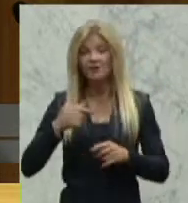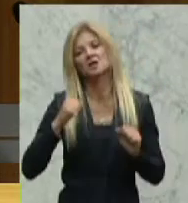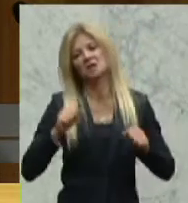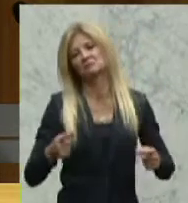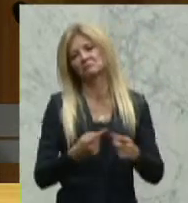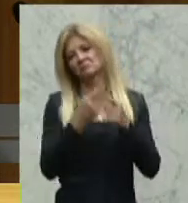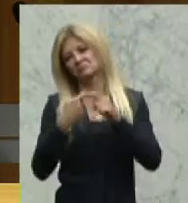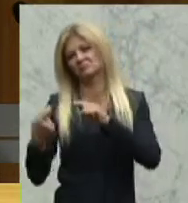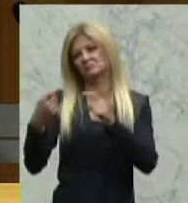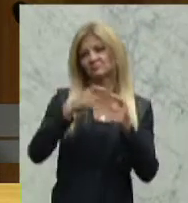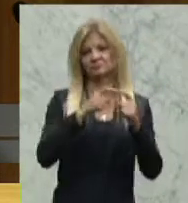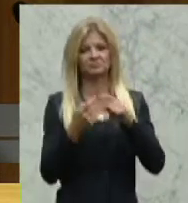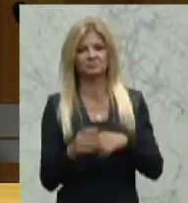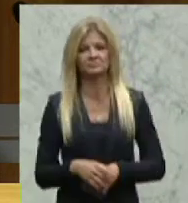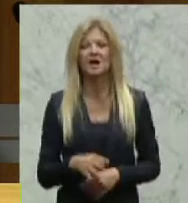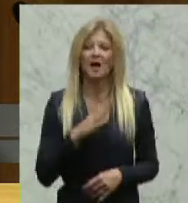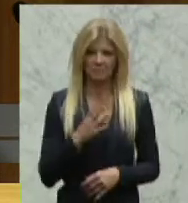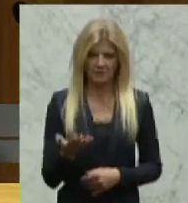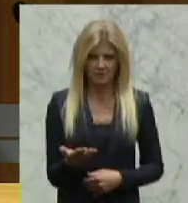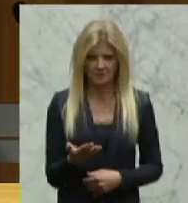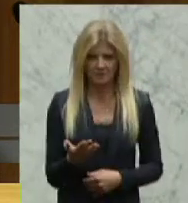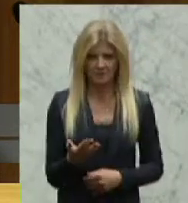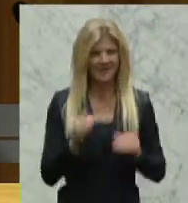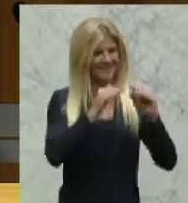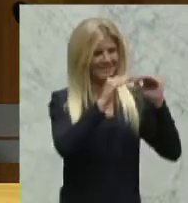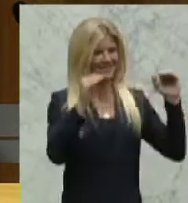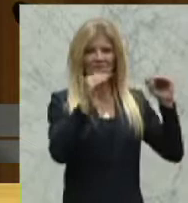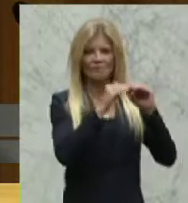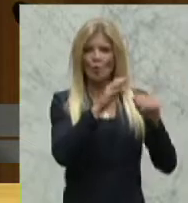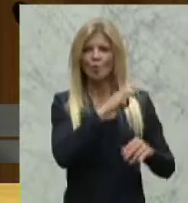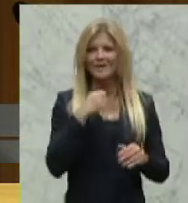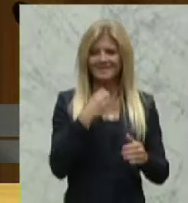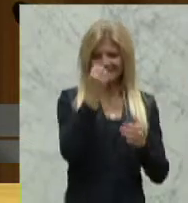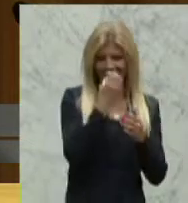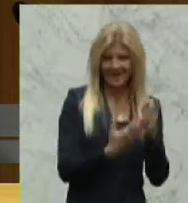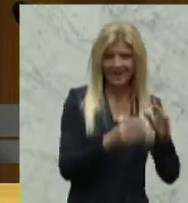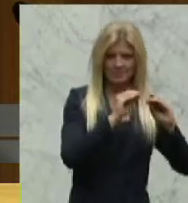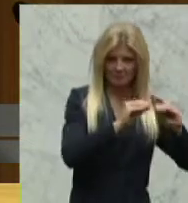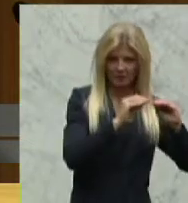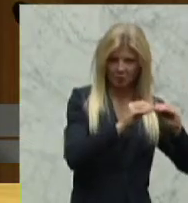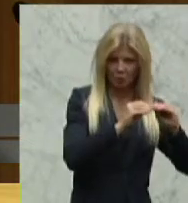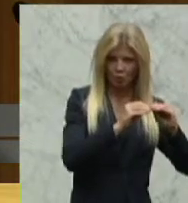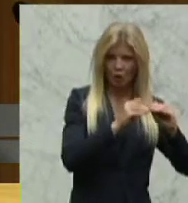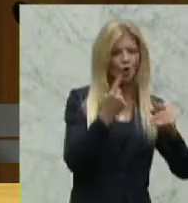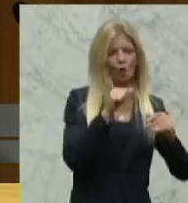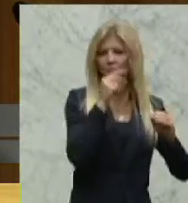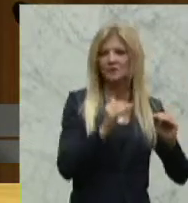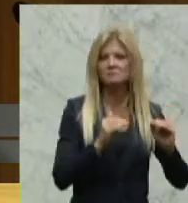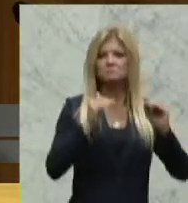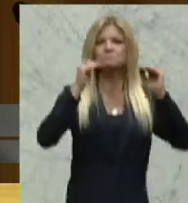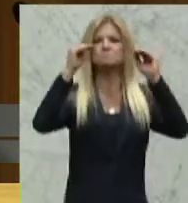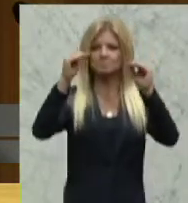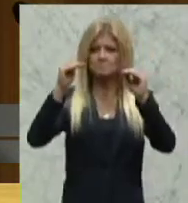ein Niveau der Kindergärtner sicherlich nicht gehoben wird oder der Kindergartenpädagogen, wenn wir das genau ausdrücken wollen,